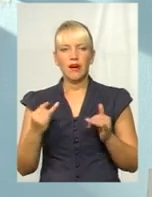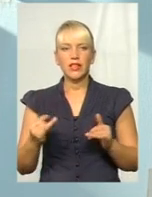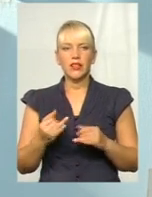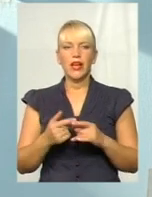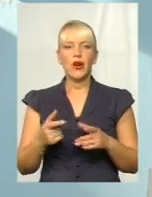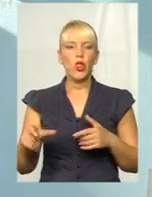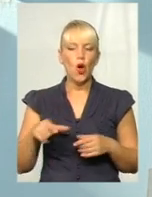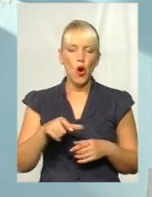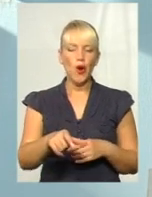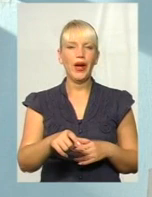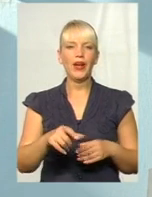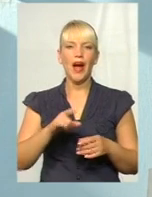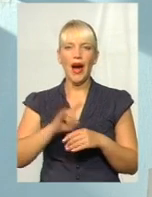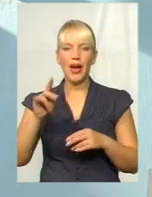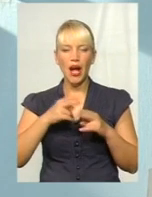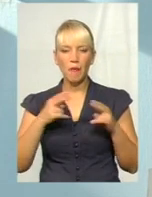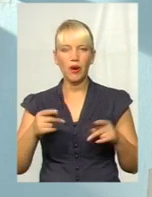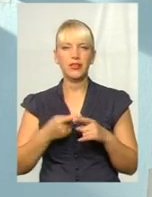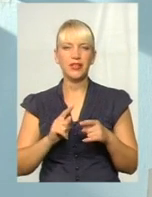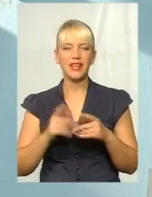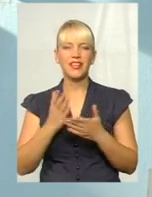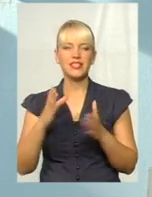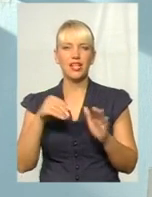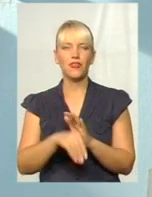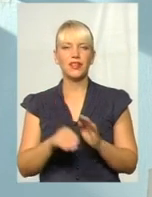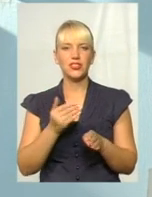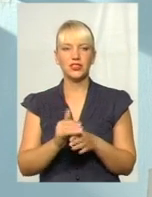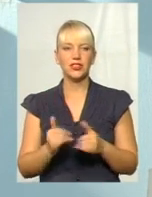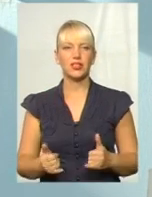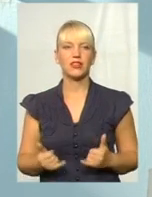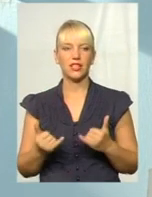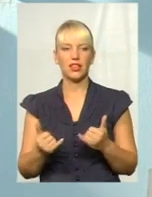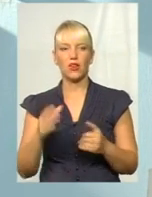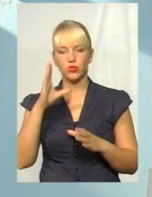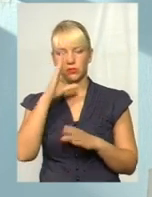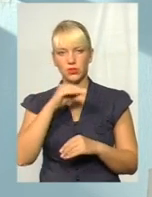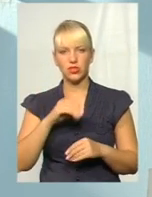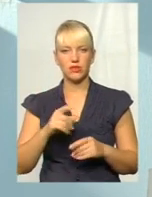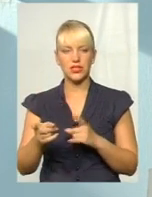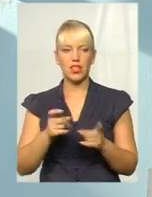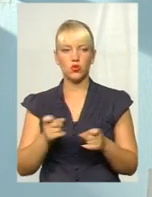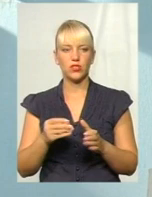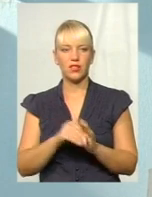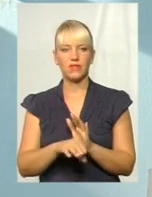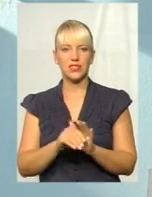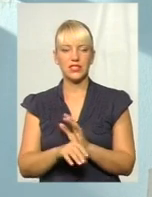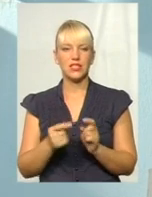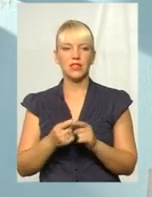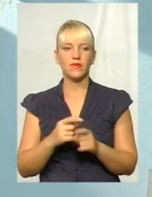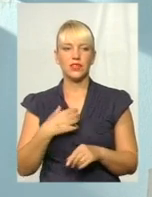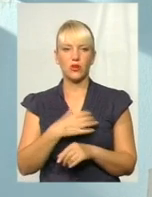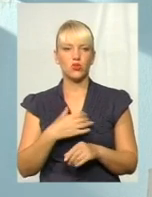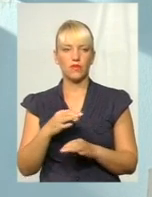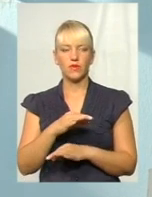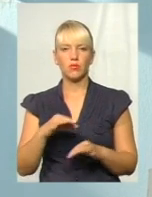Дороги, аеропорт – це все є складова частина для успішного залучення інвестицій. Це основні